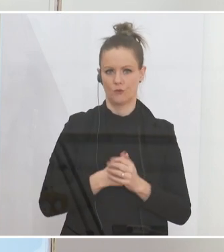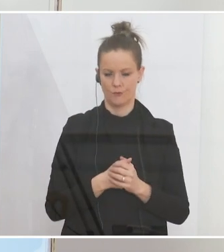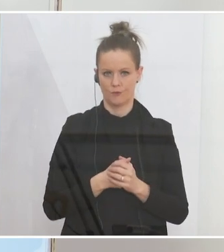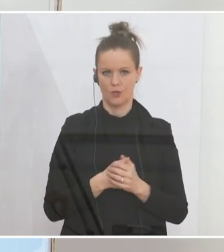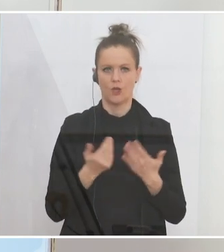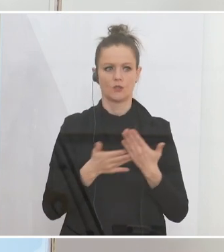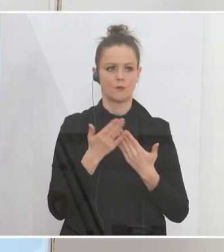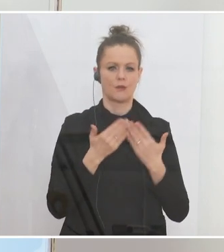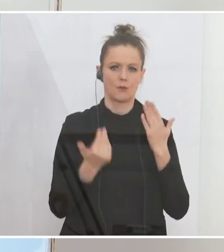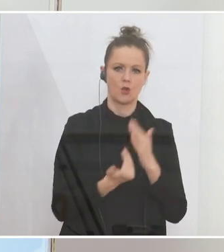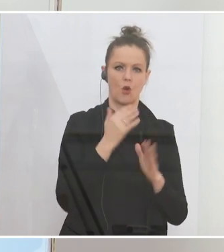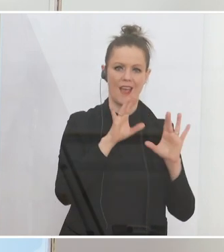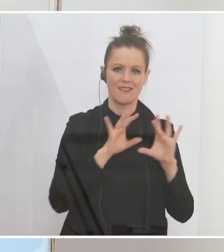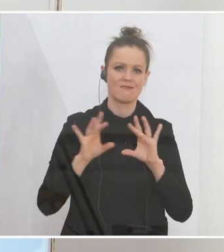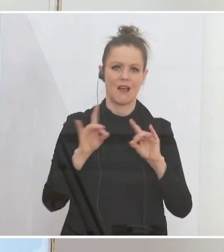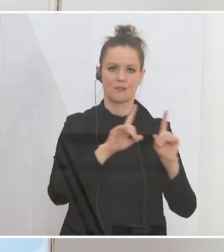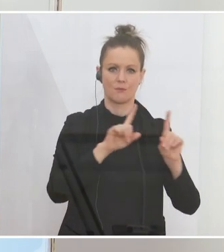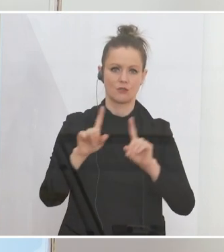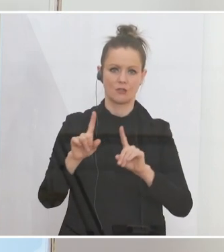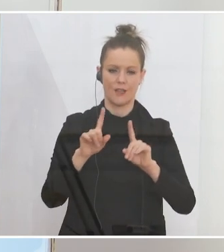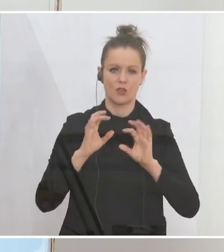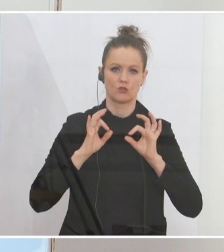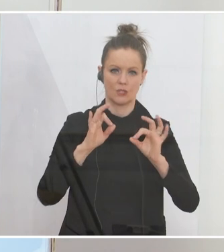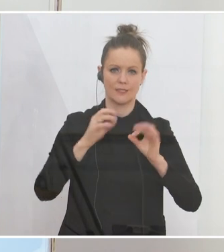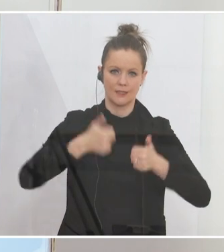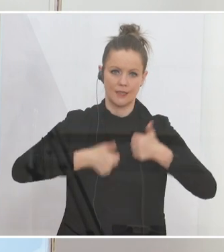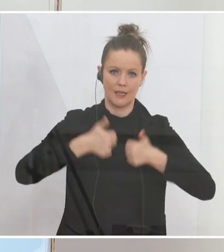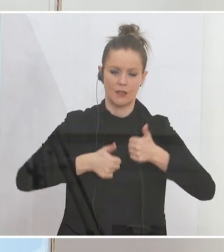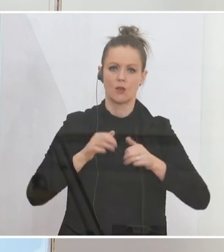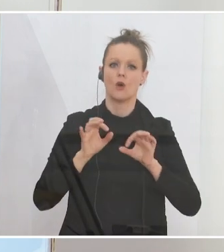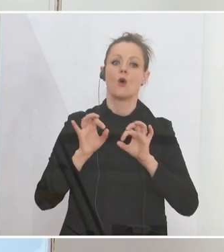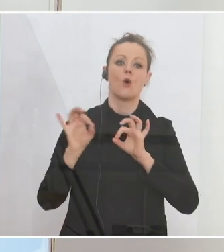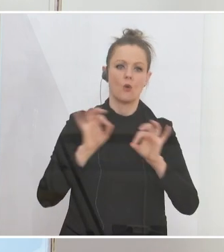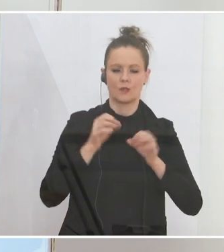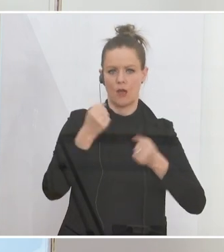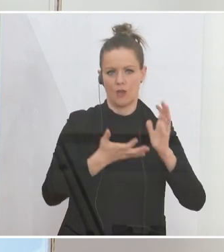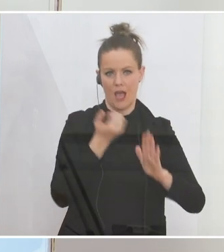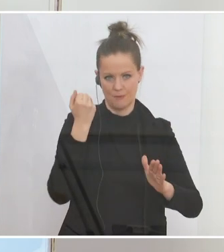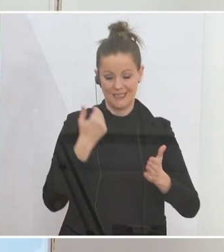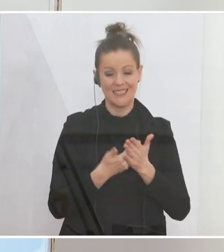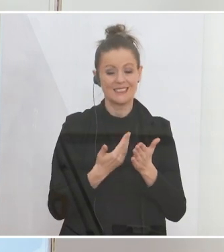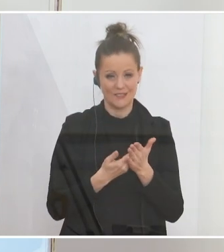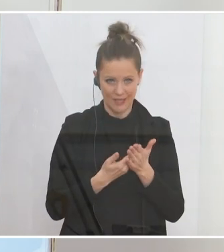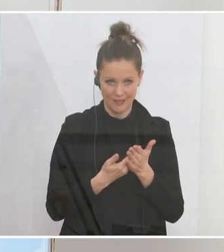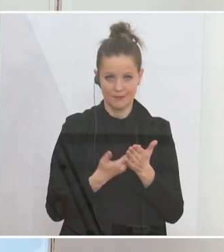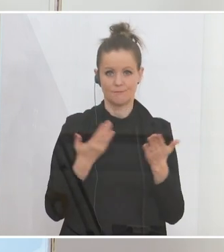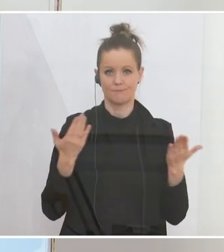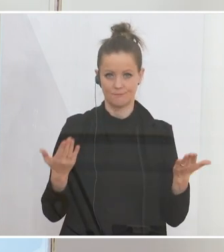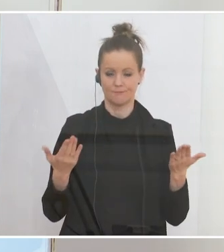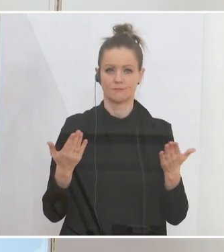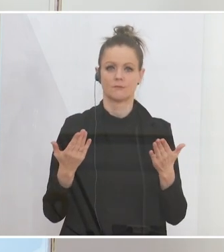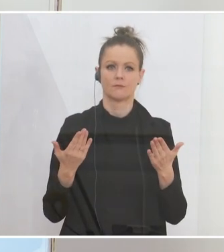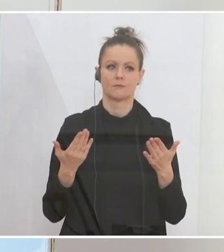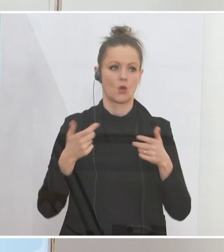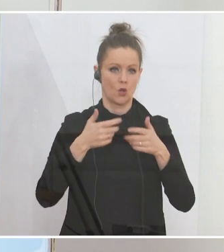Tatbestand der Straßenrennen, mit der neuen Möglichkeit auch der Beschlagnahme. Insofern, das ist